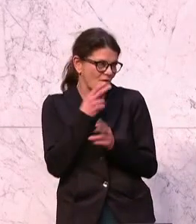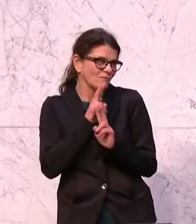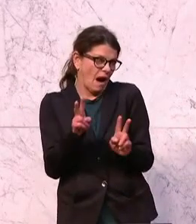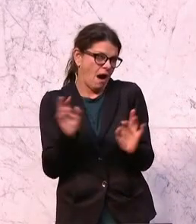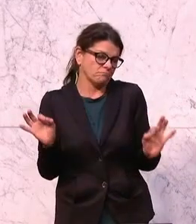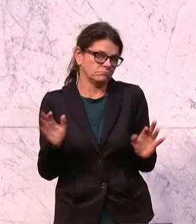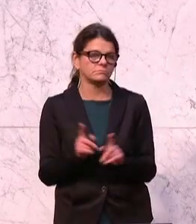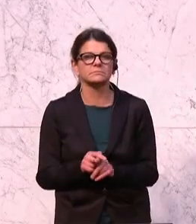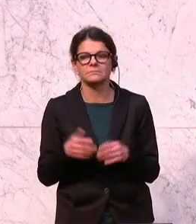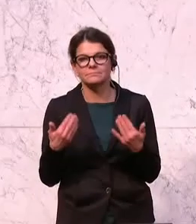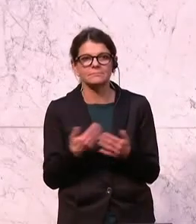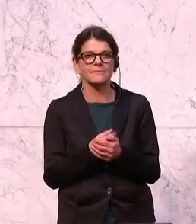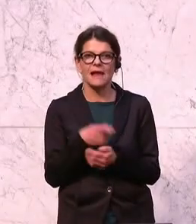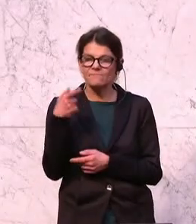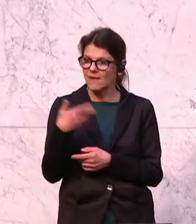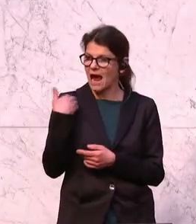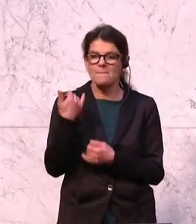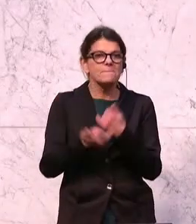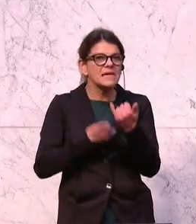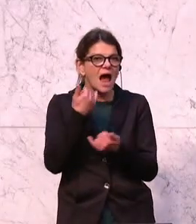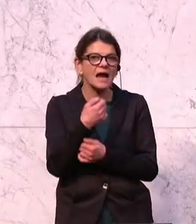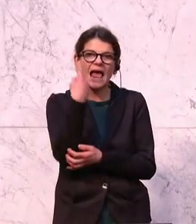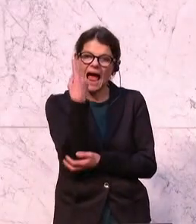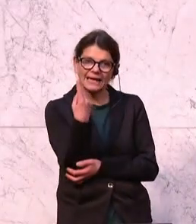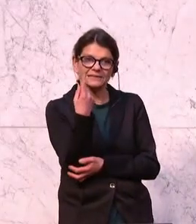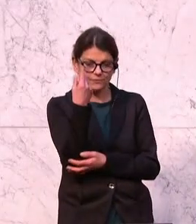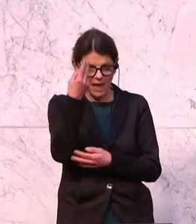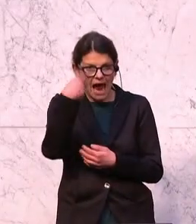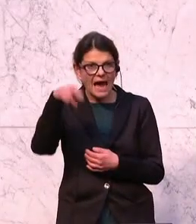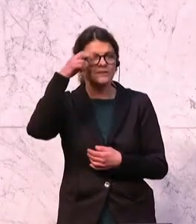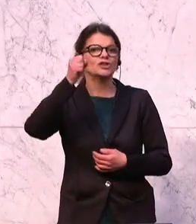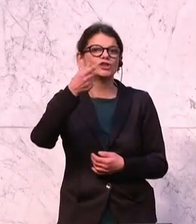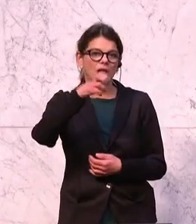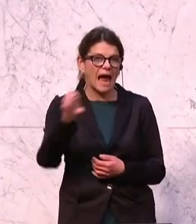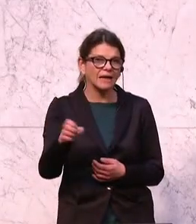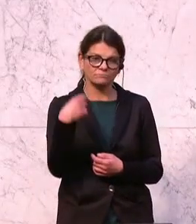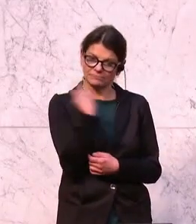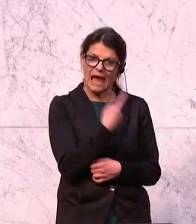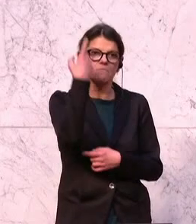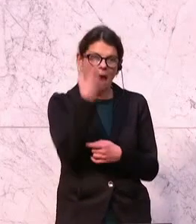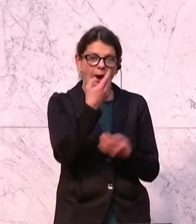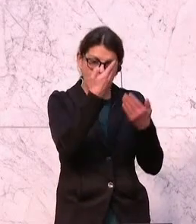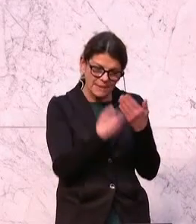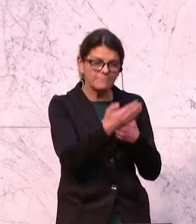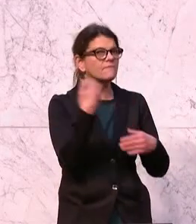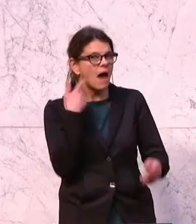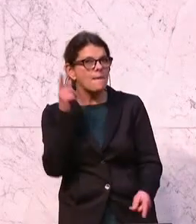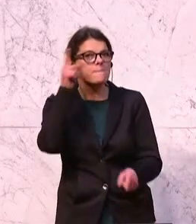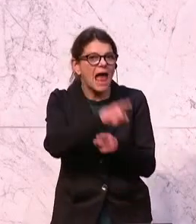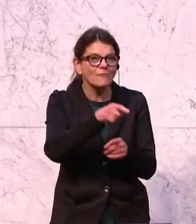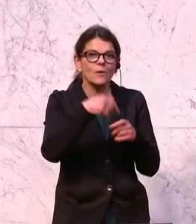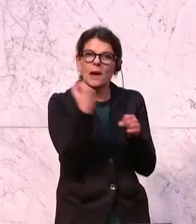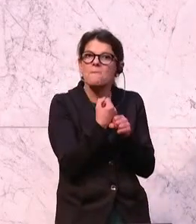geben, wurde im Jahr 1 des Herrn Strache initiiert, beauftragt, gemacht